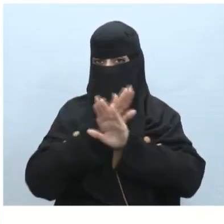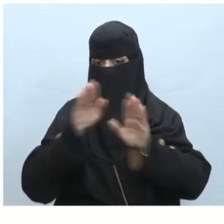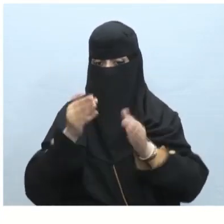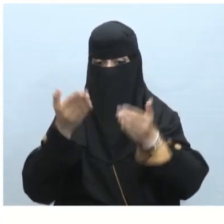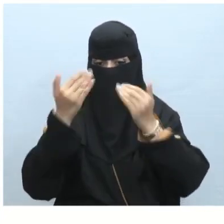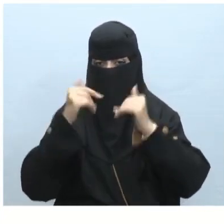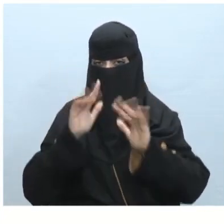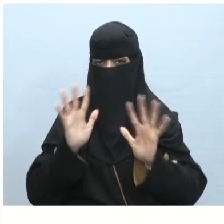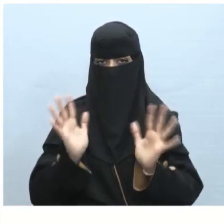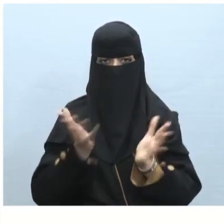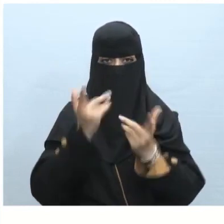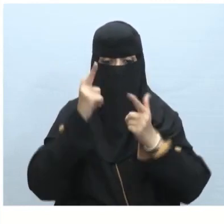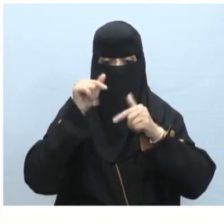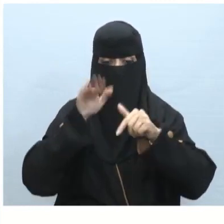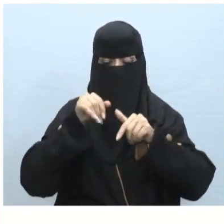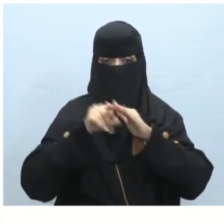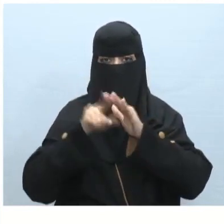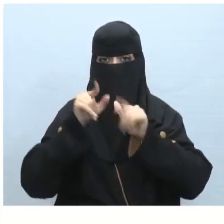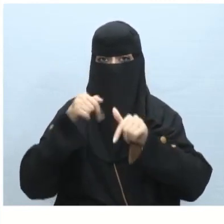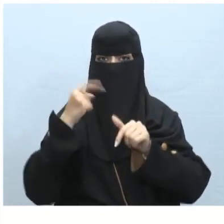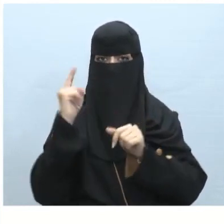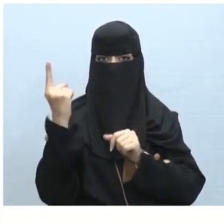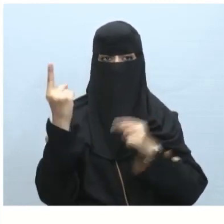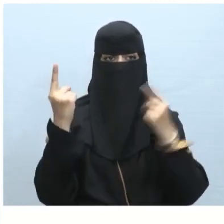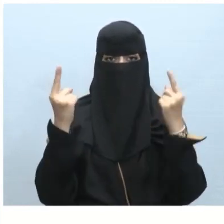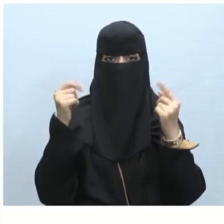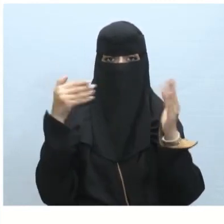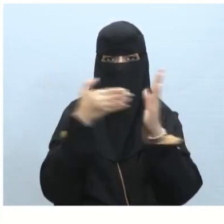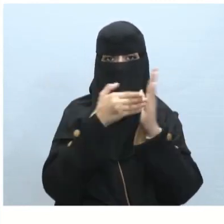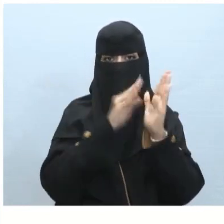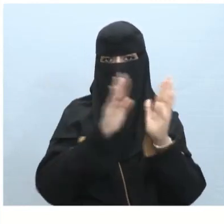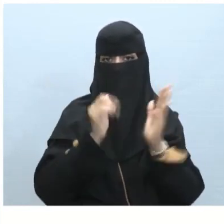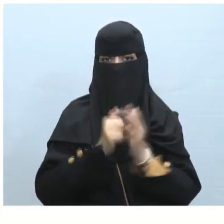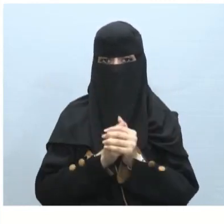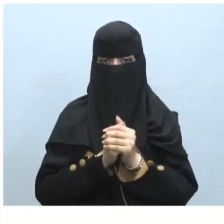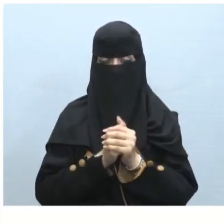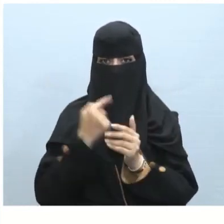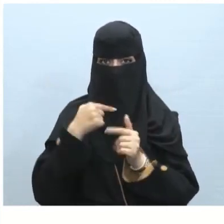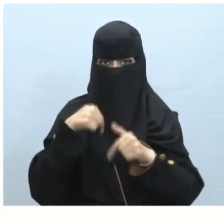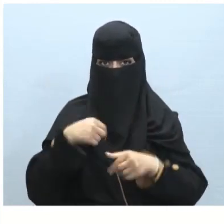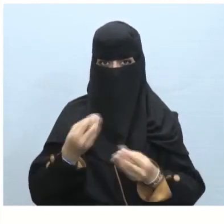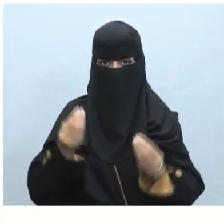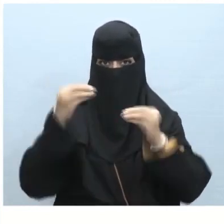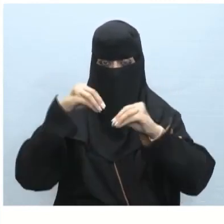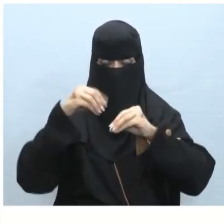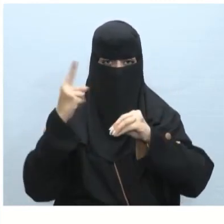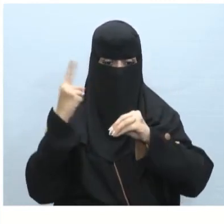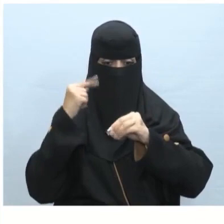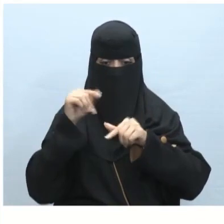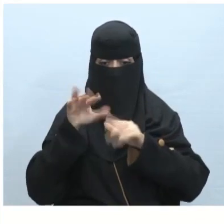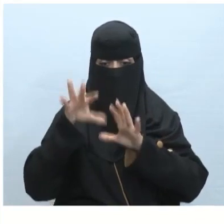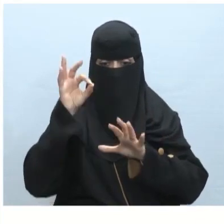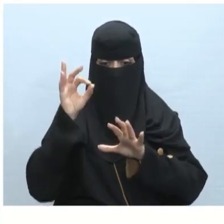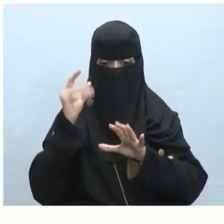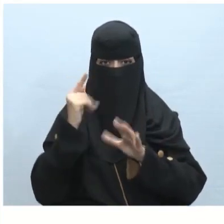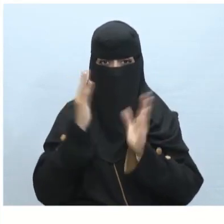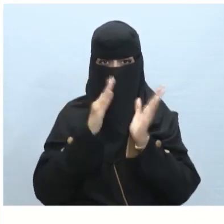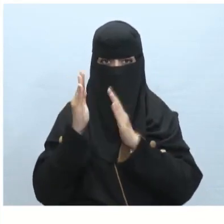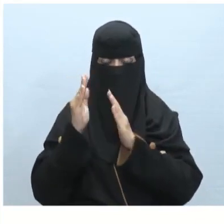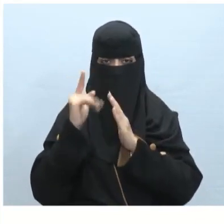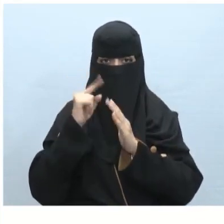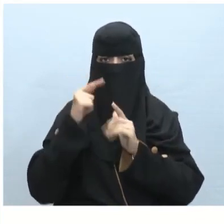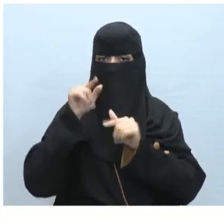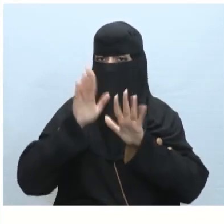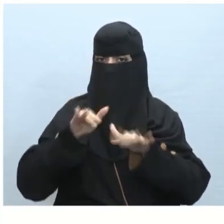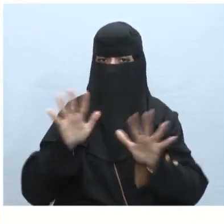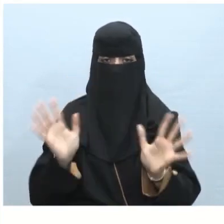أو في أي شريحة من العرض التقديمي أو في الشريحة الأولى والأخيرة كان الإجابة أحسنت تستطيع